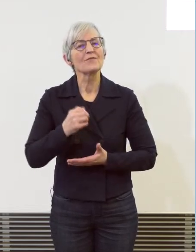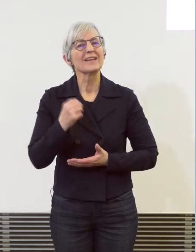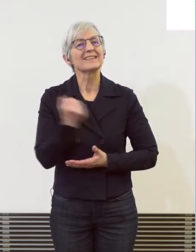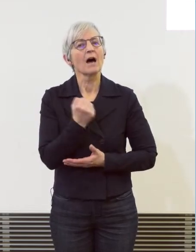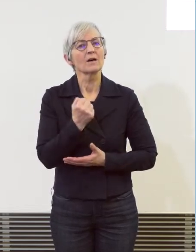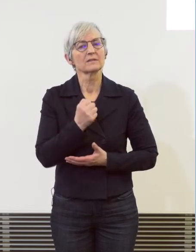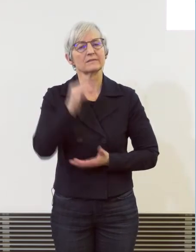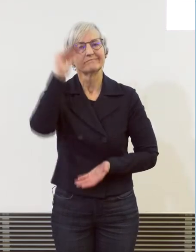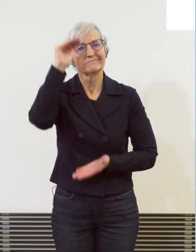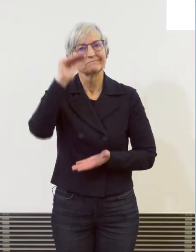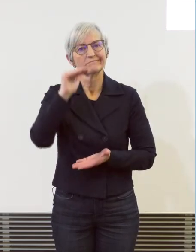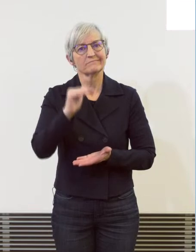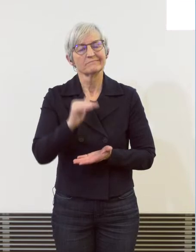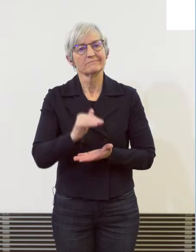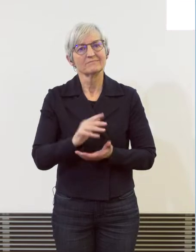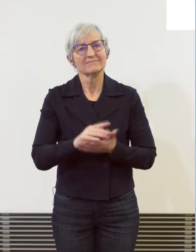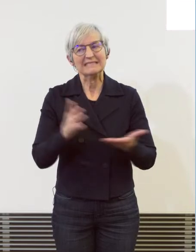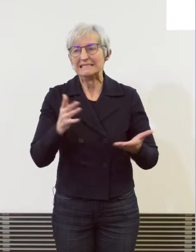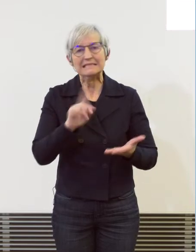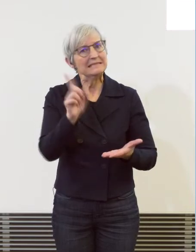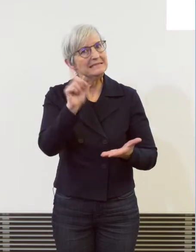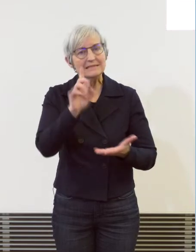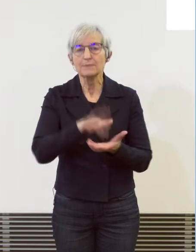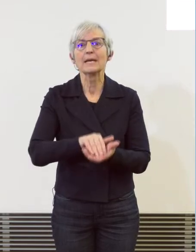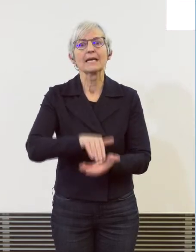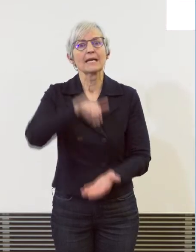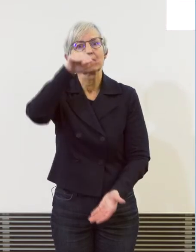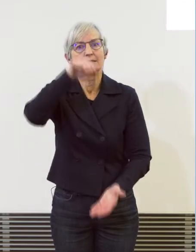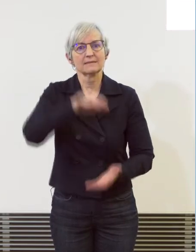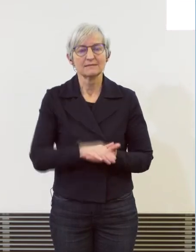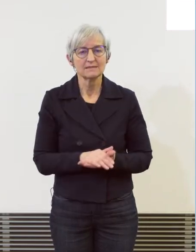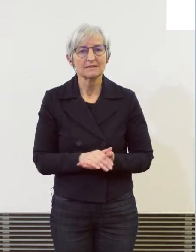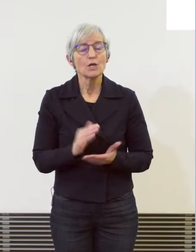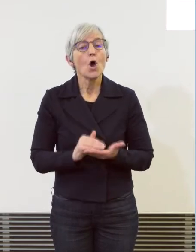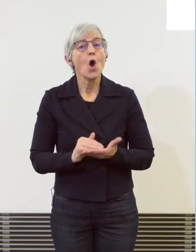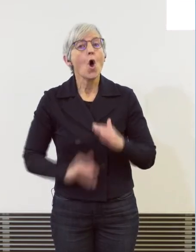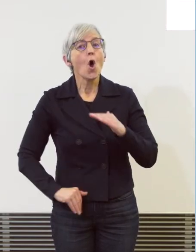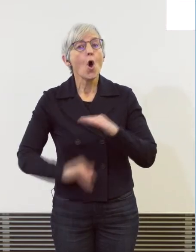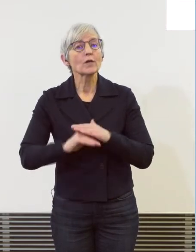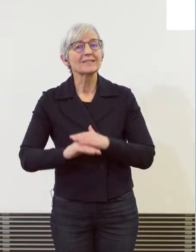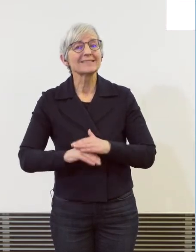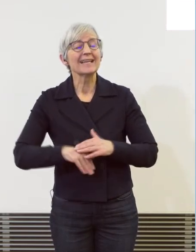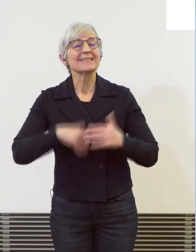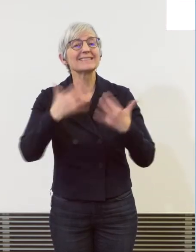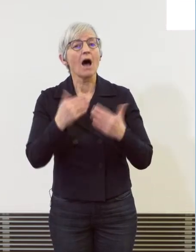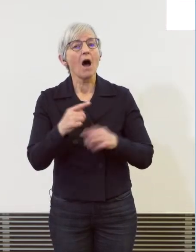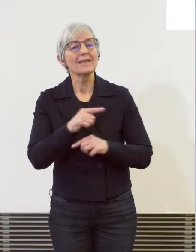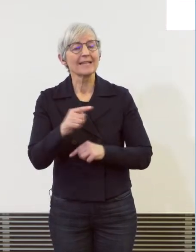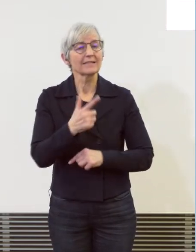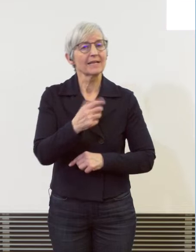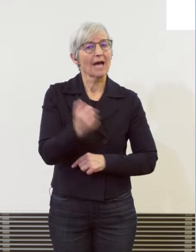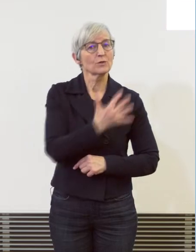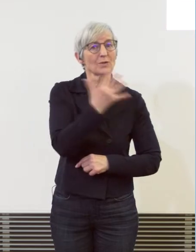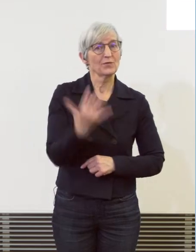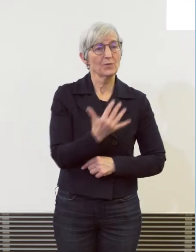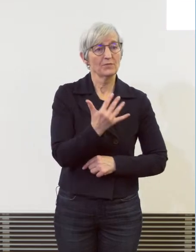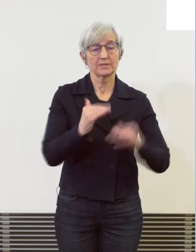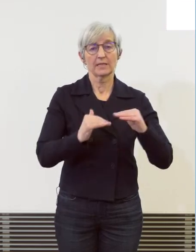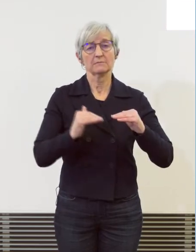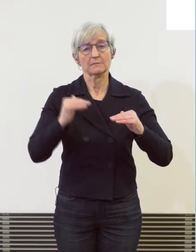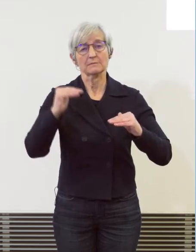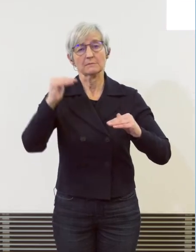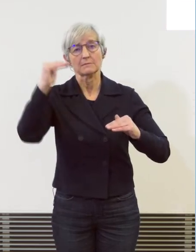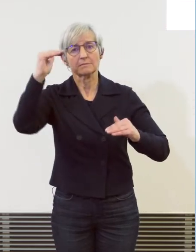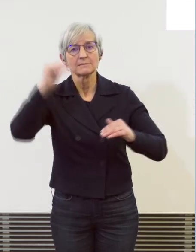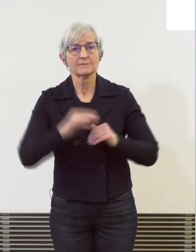Sie erreichen die höchsten Zahlen seit 2015 und allein die verschiedenen Diebstahlsarten haben um